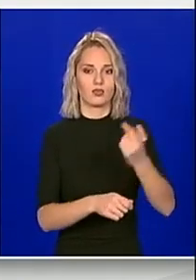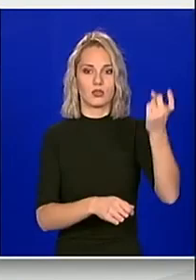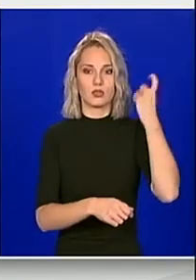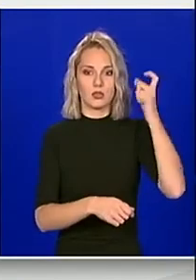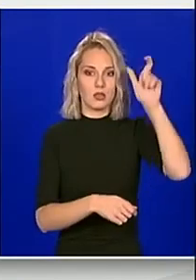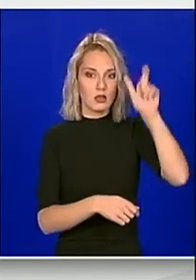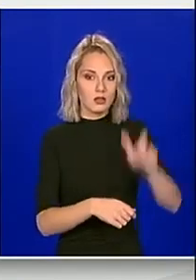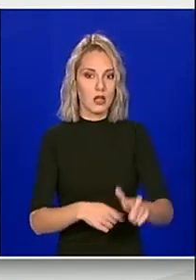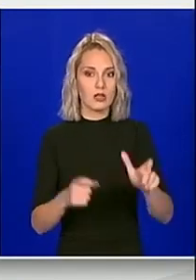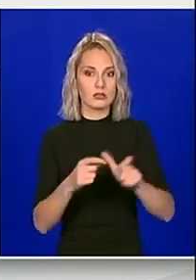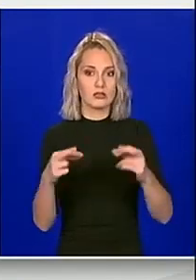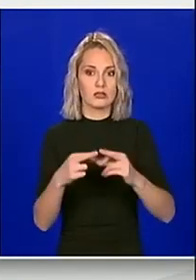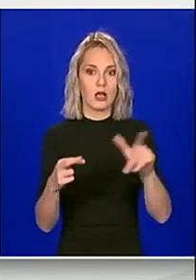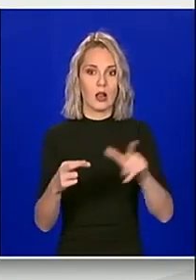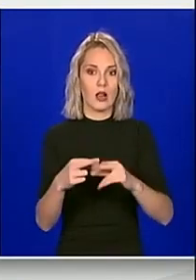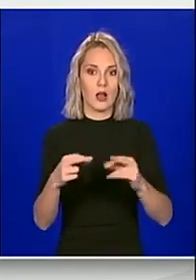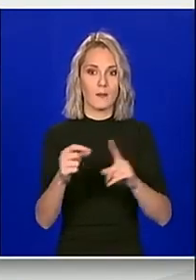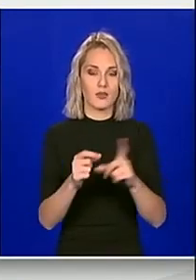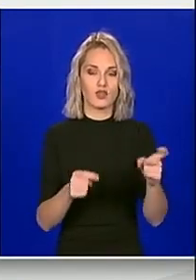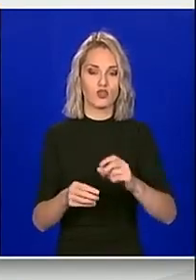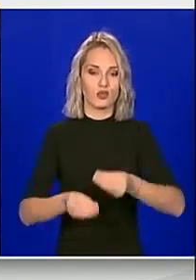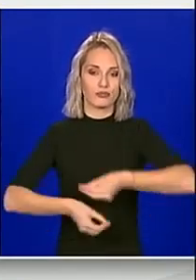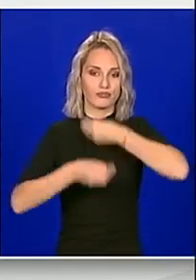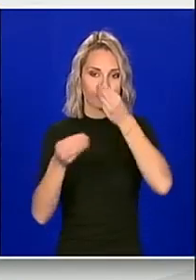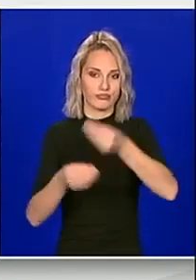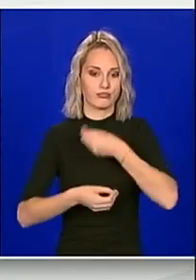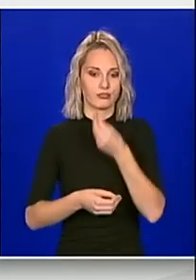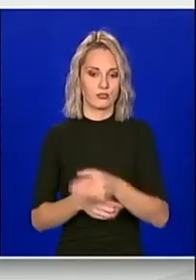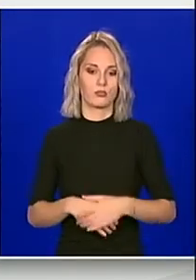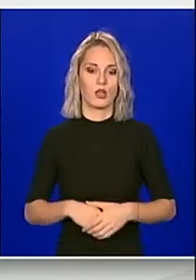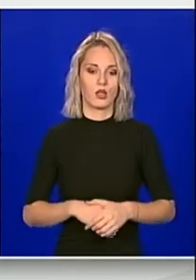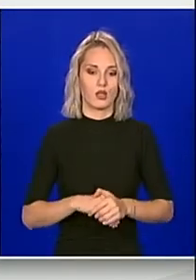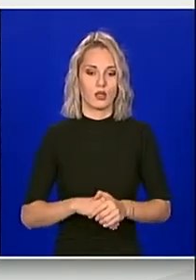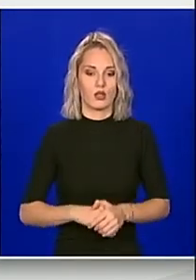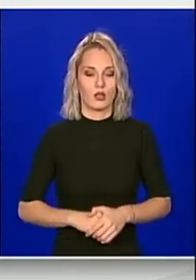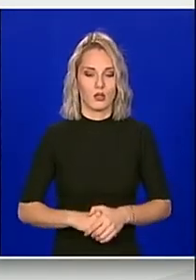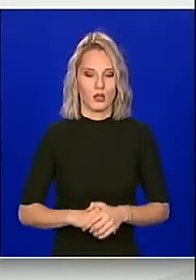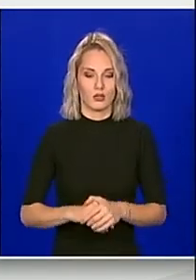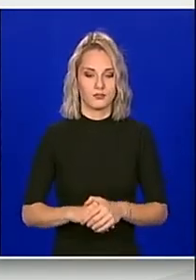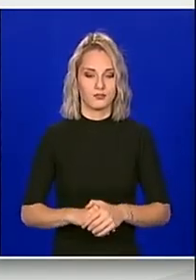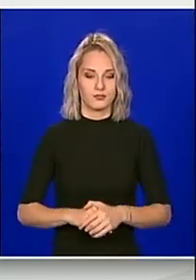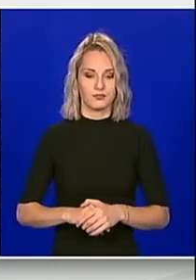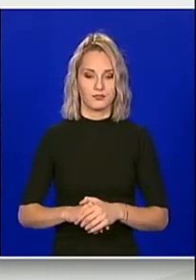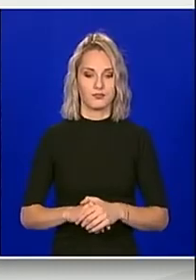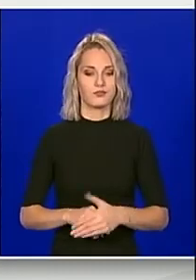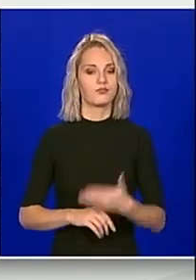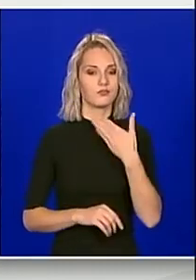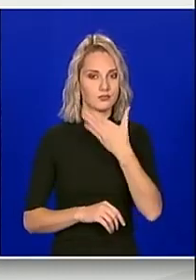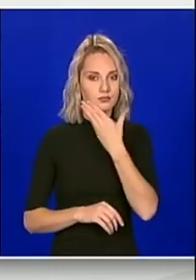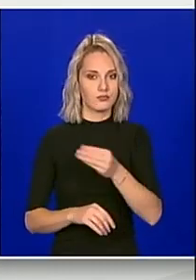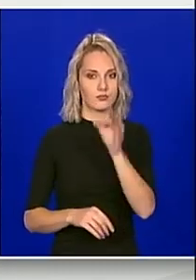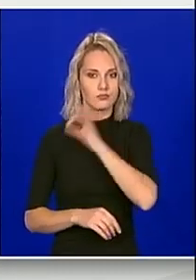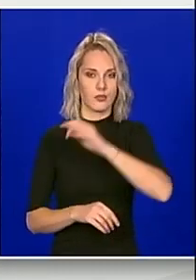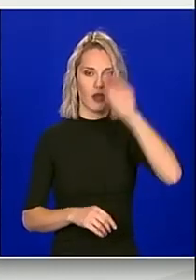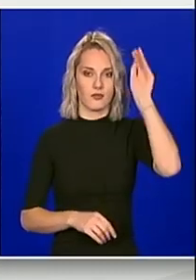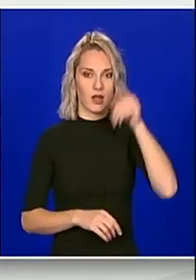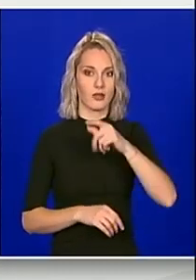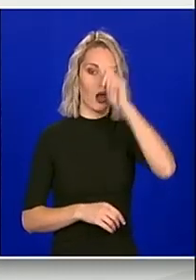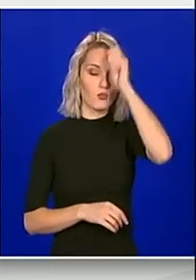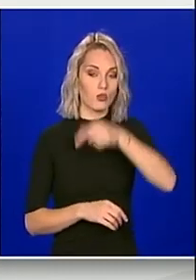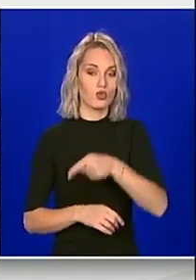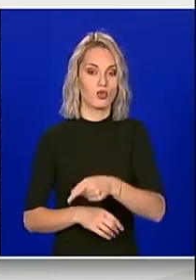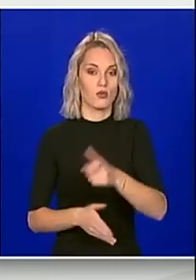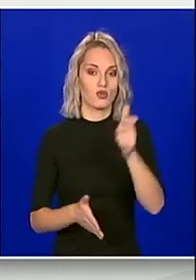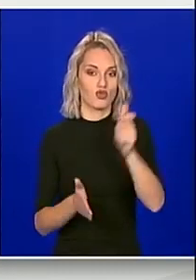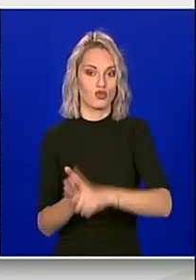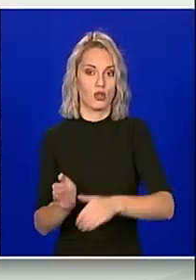Salapića da nas izvijesti. Izvolite. Hvala lijepo, predsjedniče vlade, uložene članice